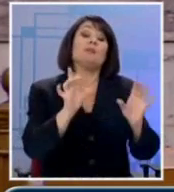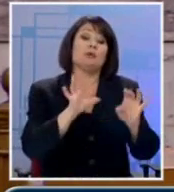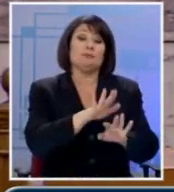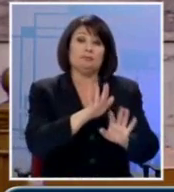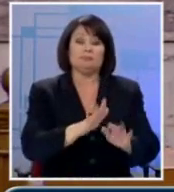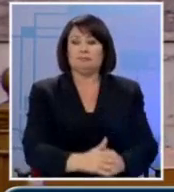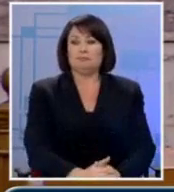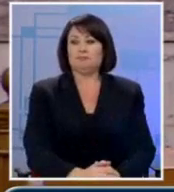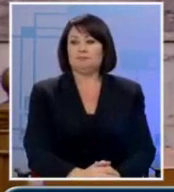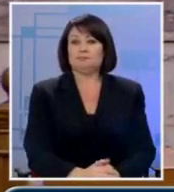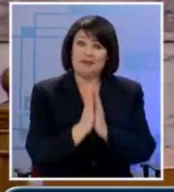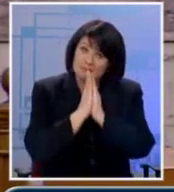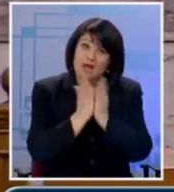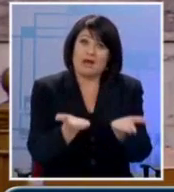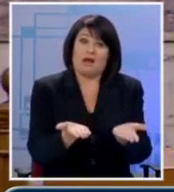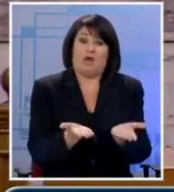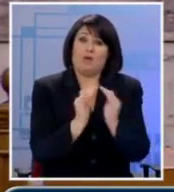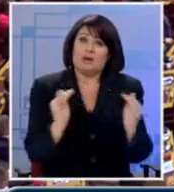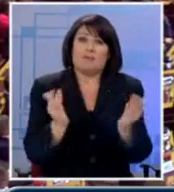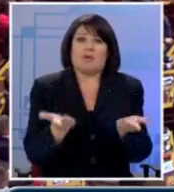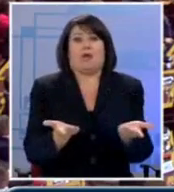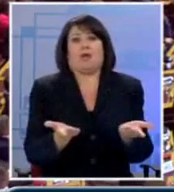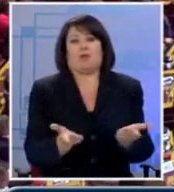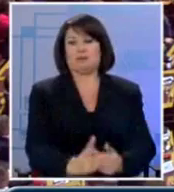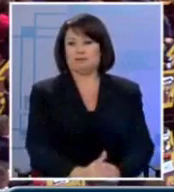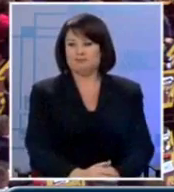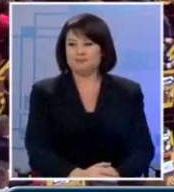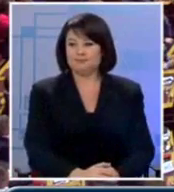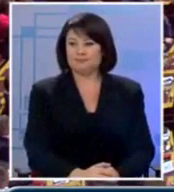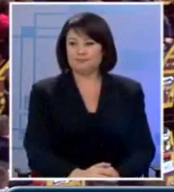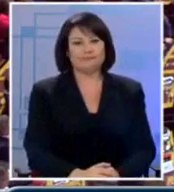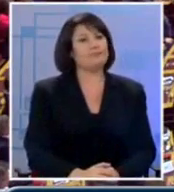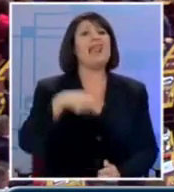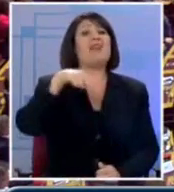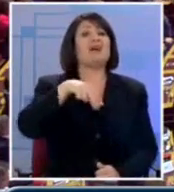Παρακαλώ, κύριε Συναδελφοί,